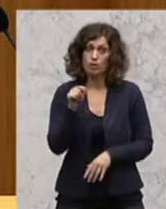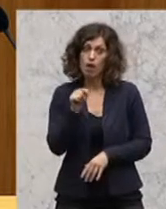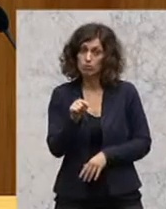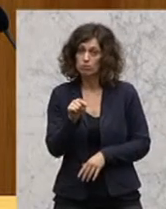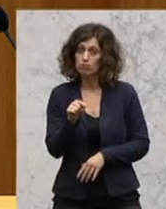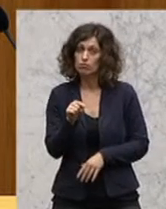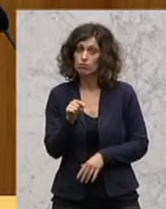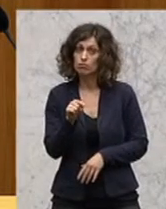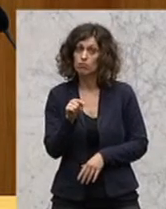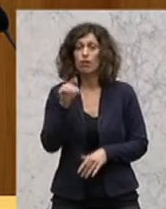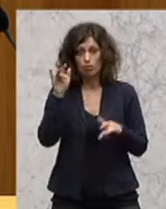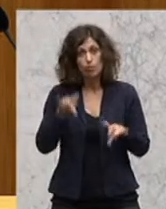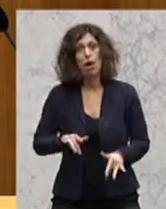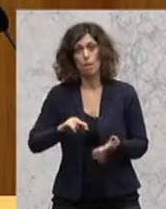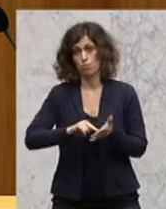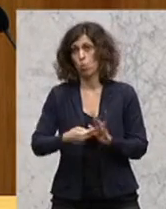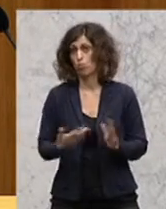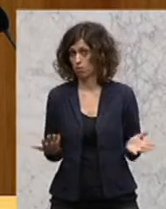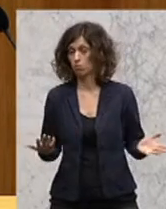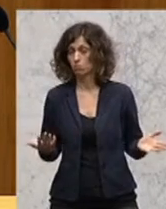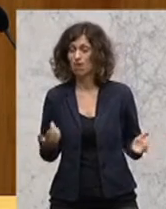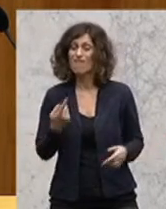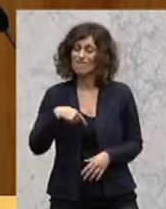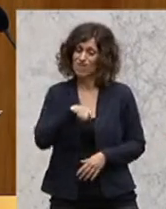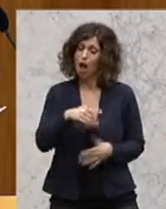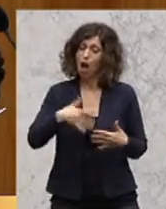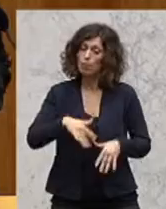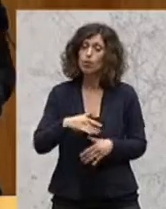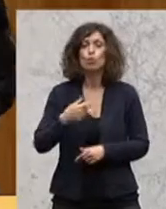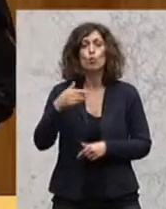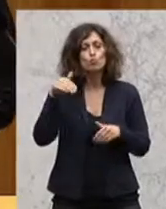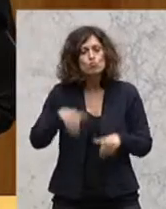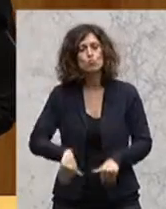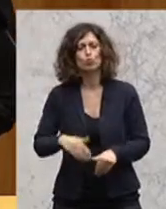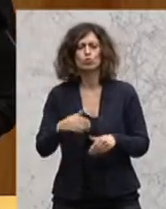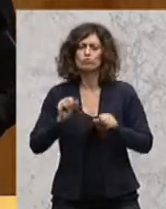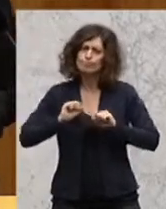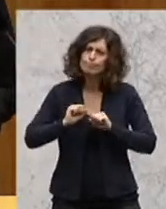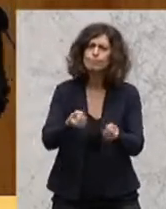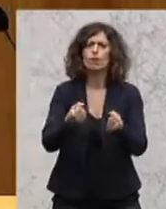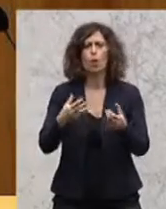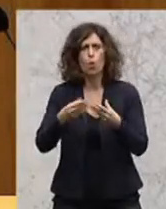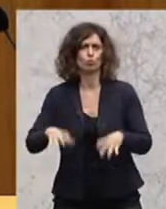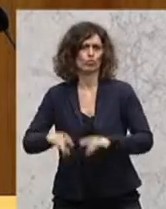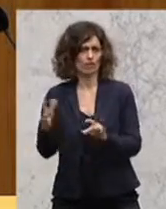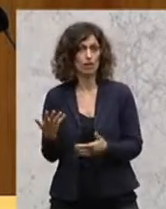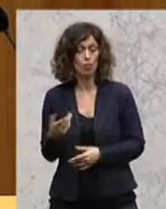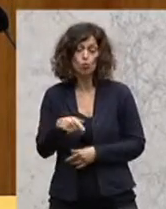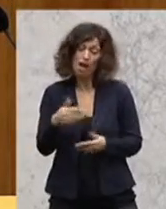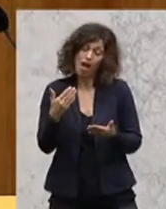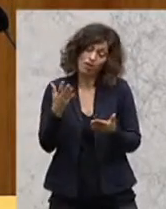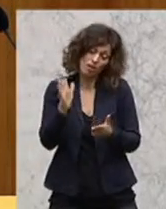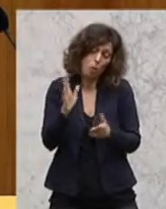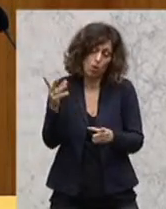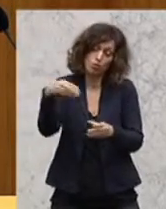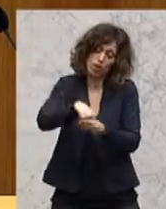ein Problem, das wir mit aller Konsequenz hier bewältigen müssen. Und dazu zählt als wesentlicher